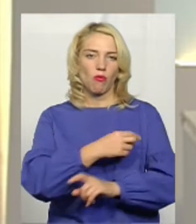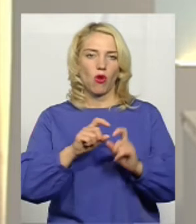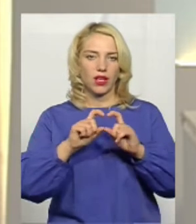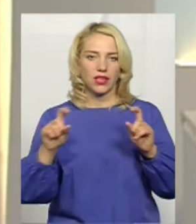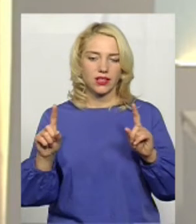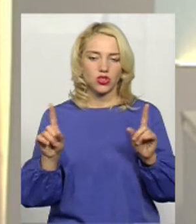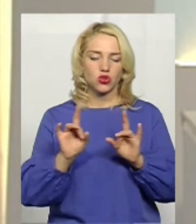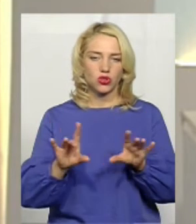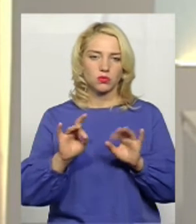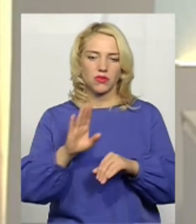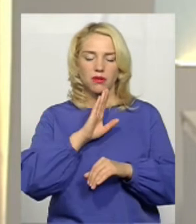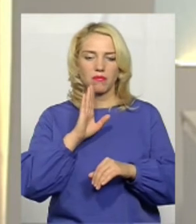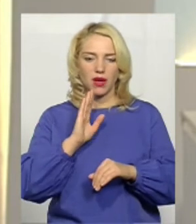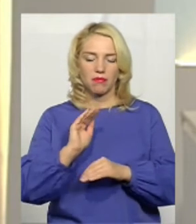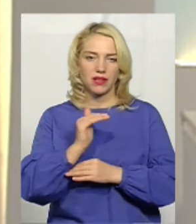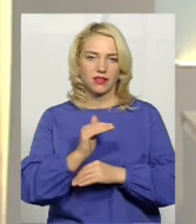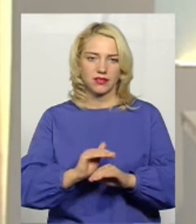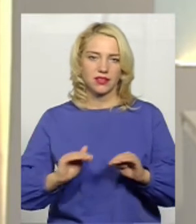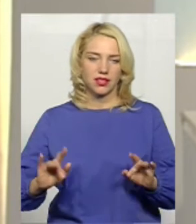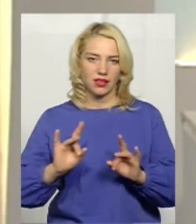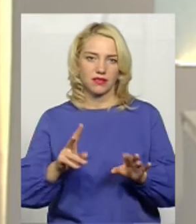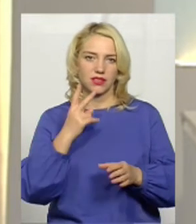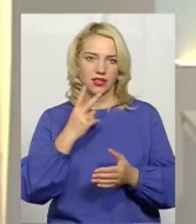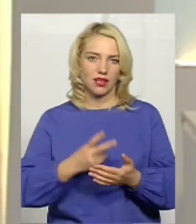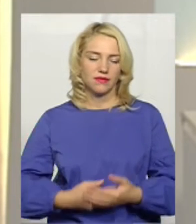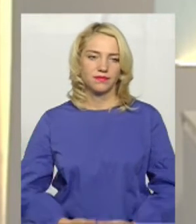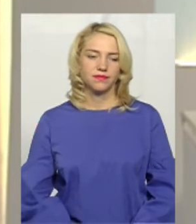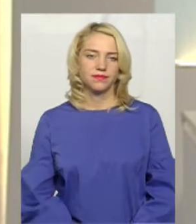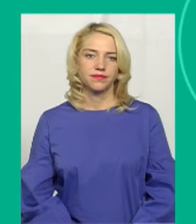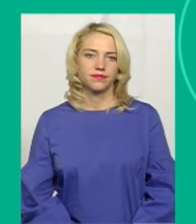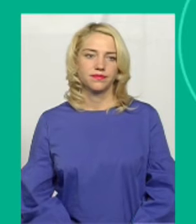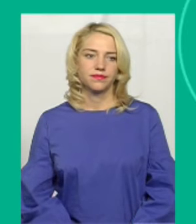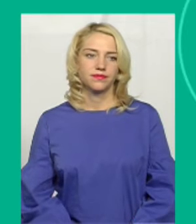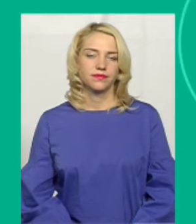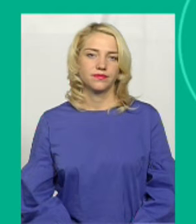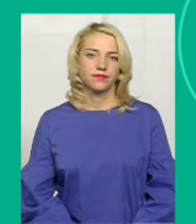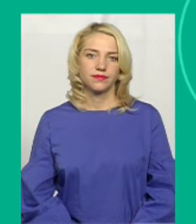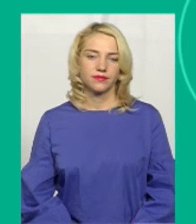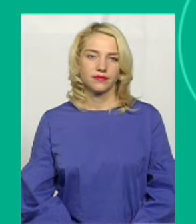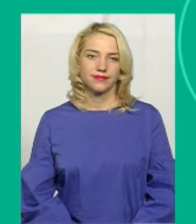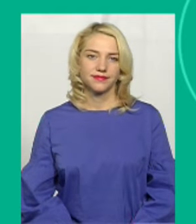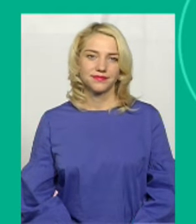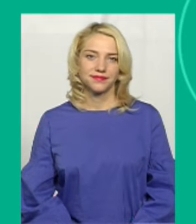розповіли мами маленьких пацієнтів – далі у сюжеті. Музика